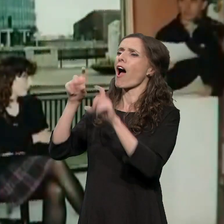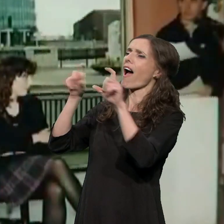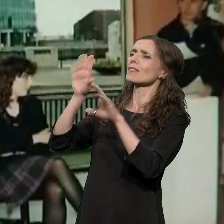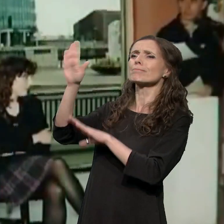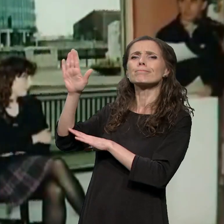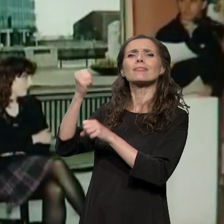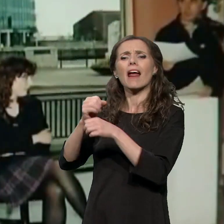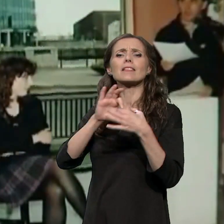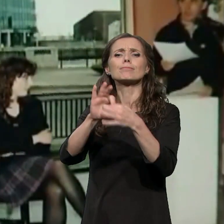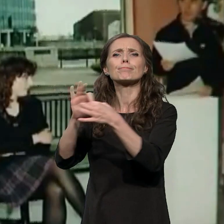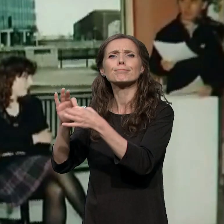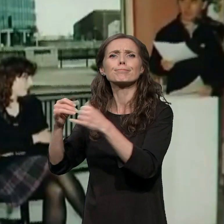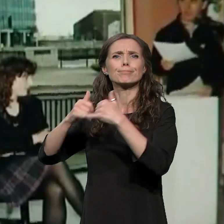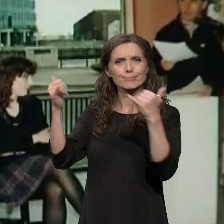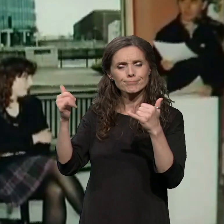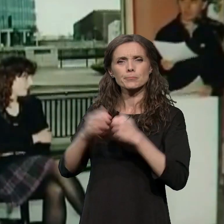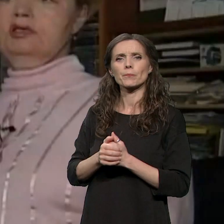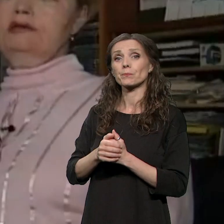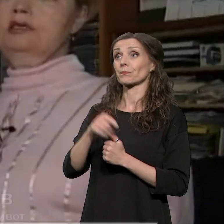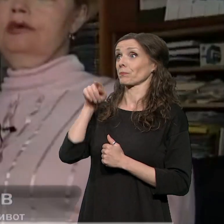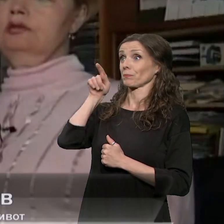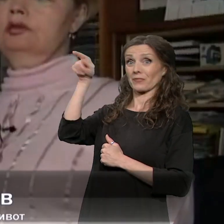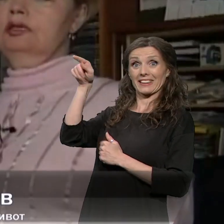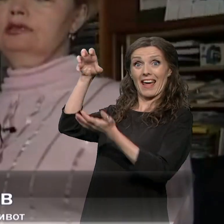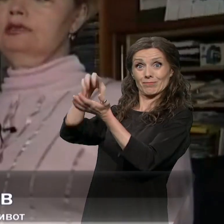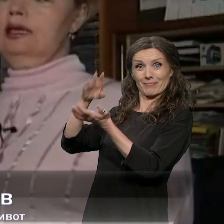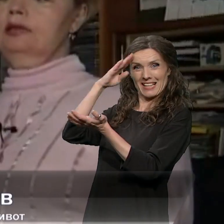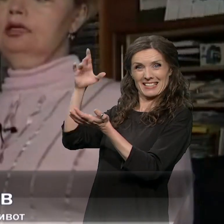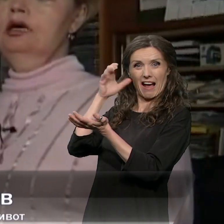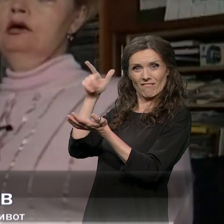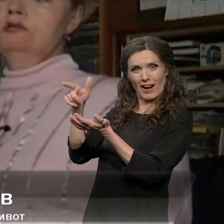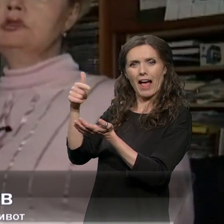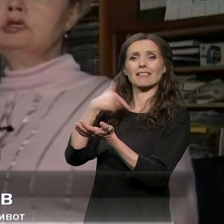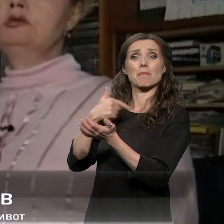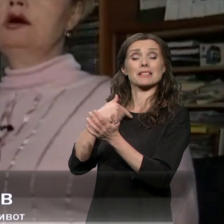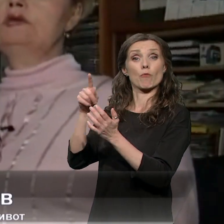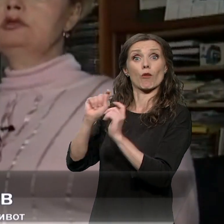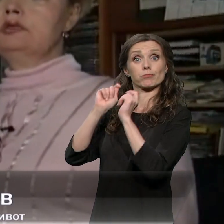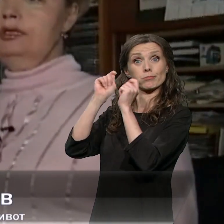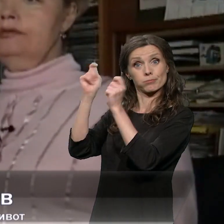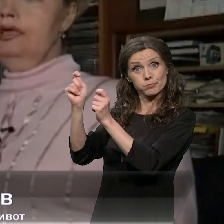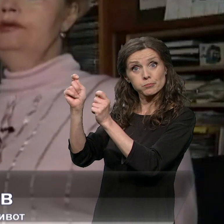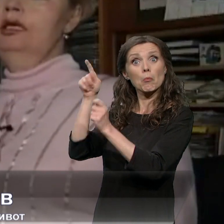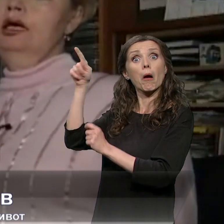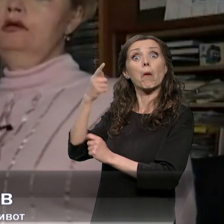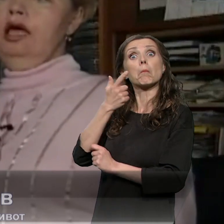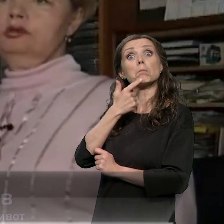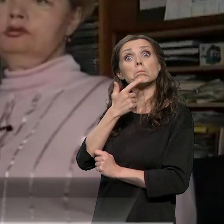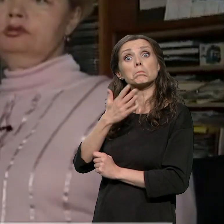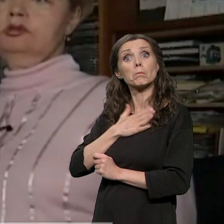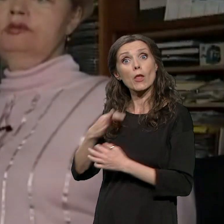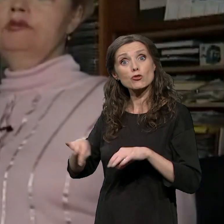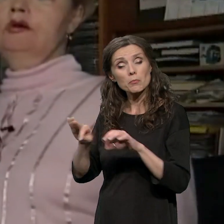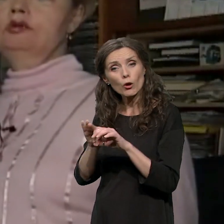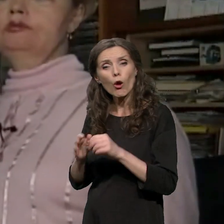kojoj se naš projekat rada na razvoju servise personalnih asistenata učinio dovoljno zanimljiv kao